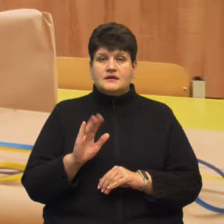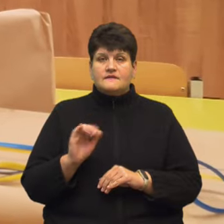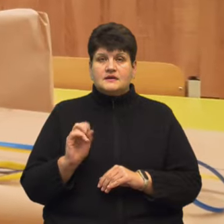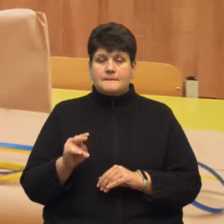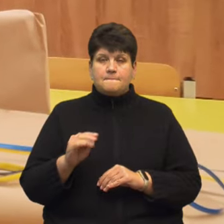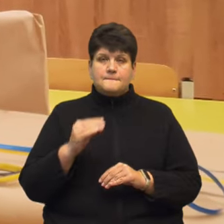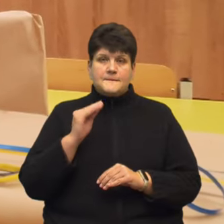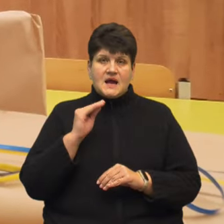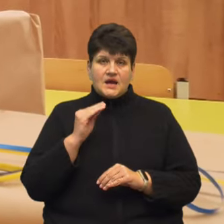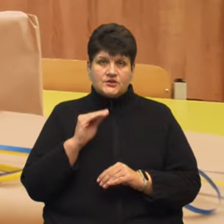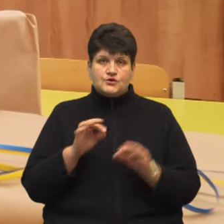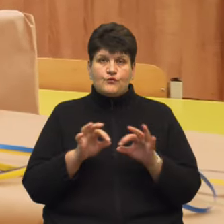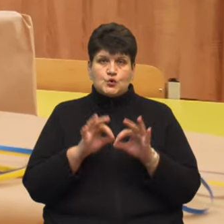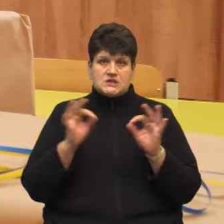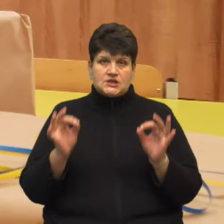стрічка,